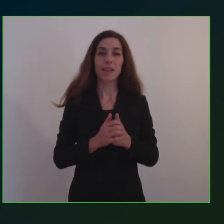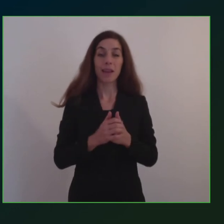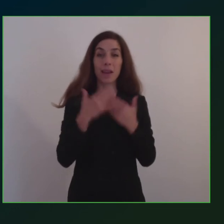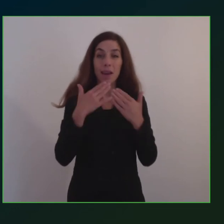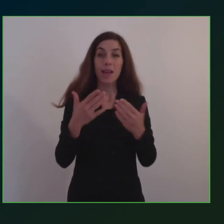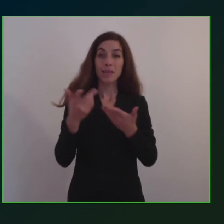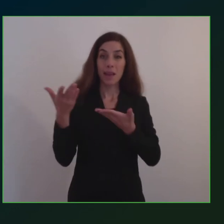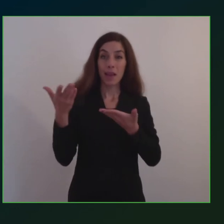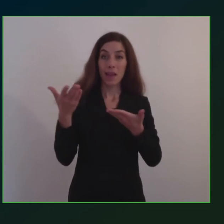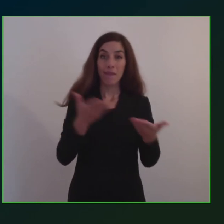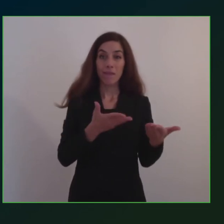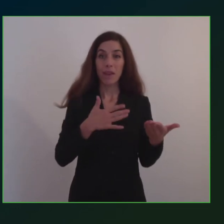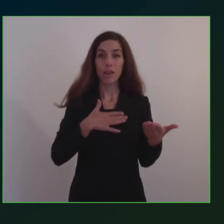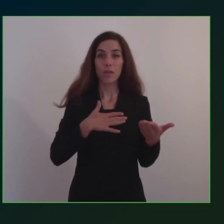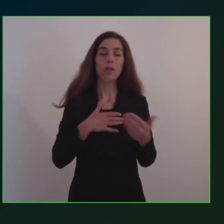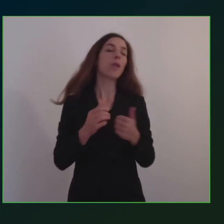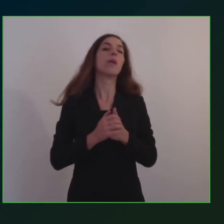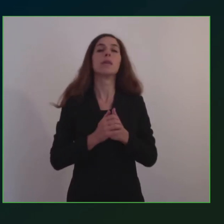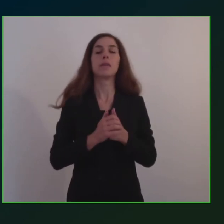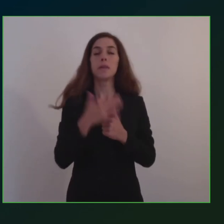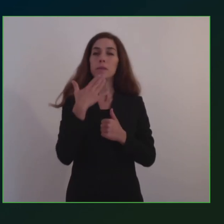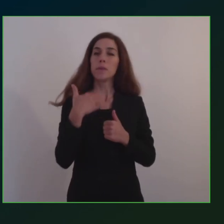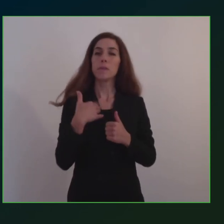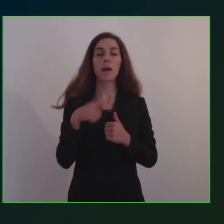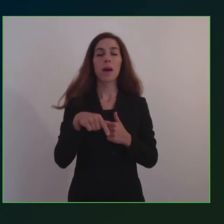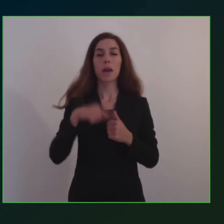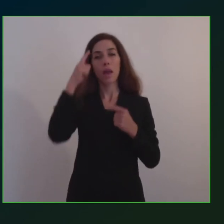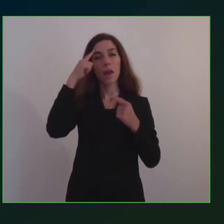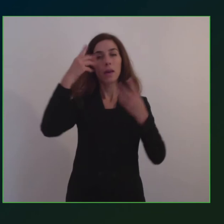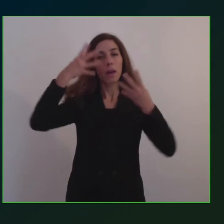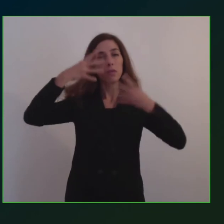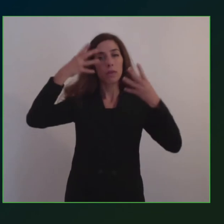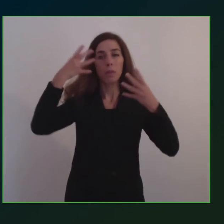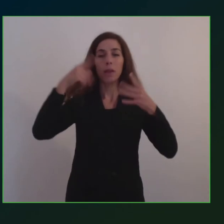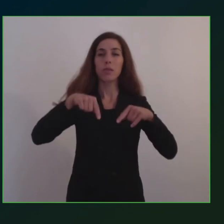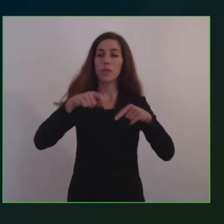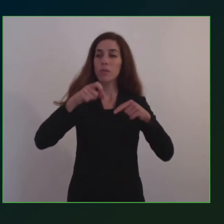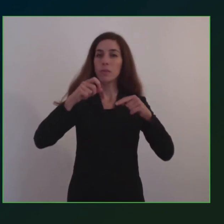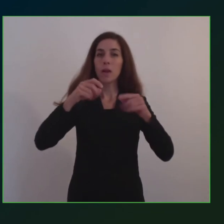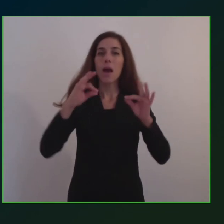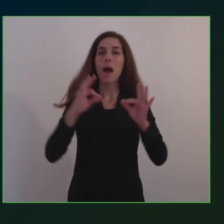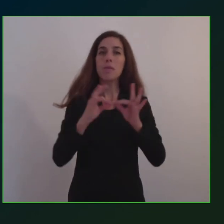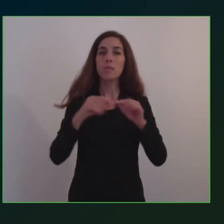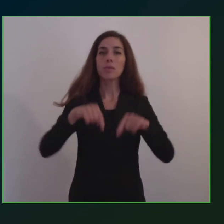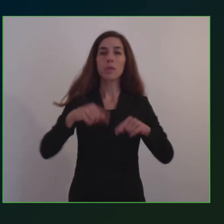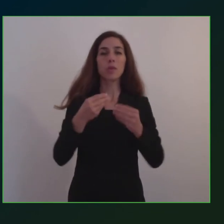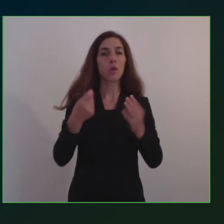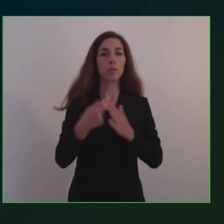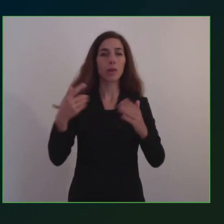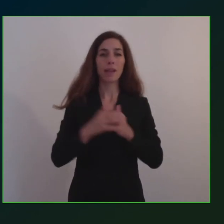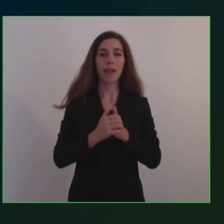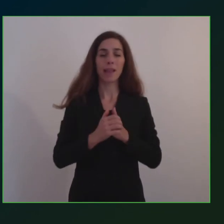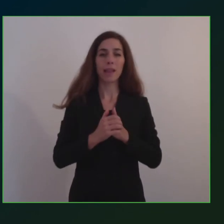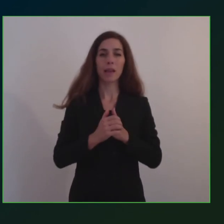mi pare che sia un ragionamento, un appuntamento molto importante. Massimo Sabatini ha